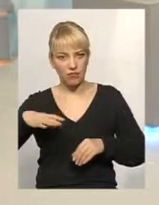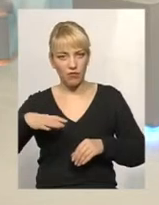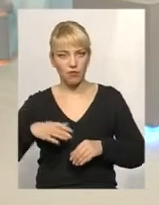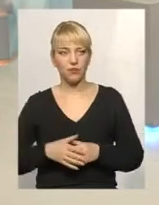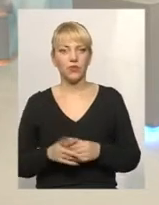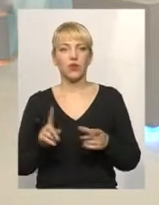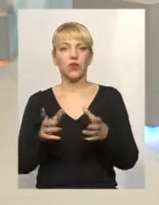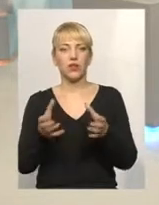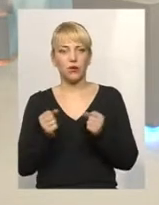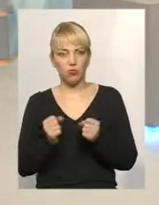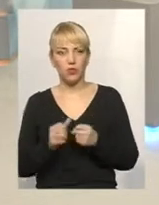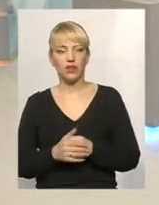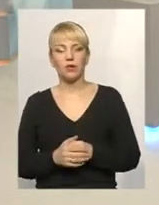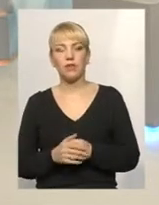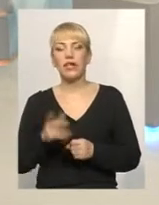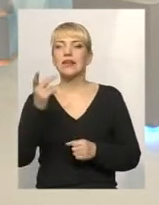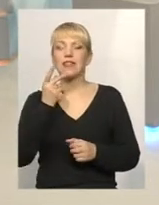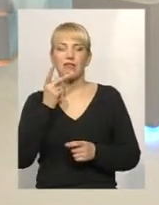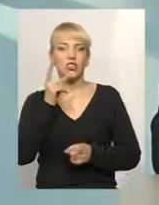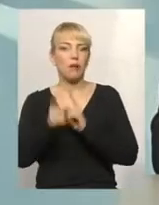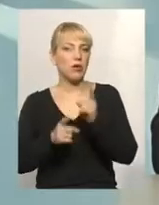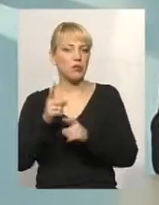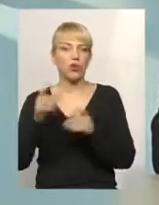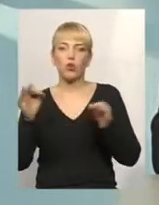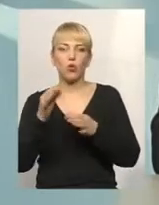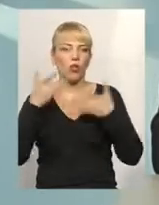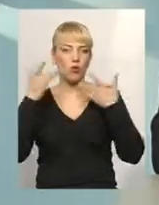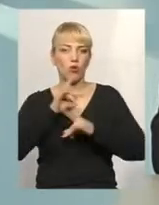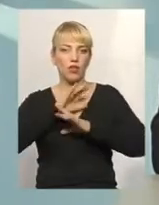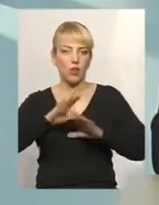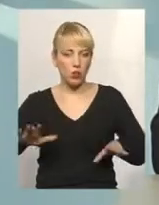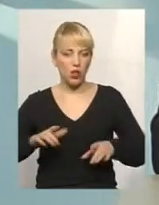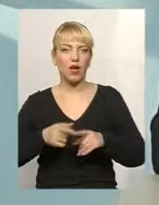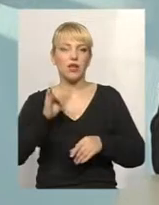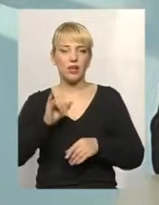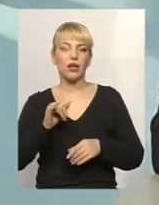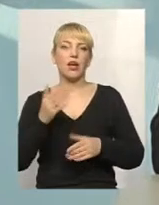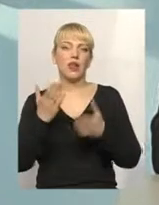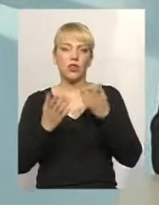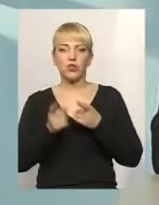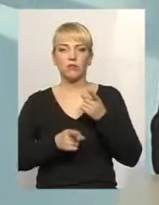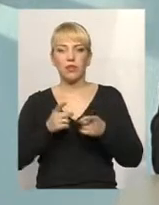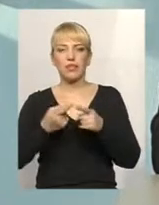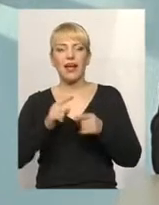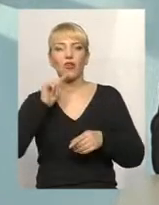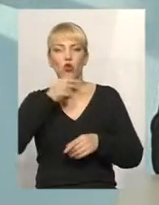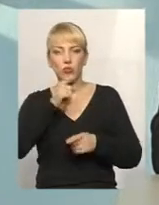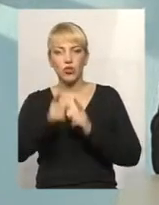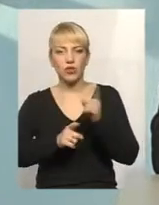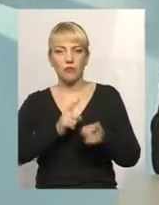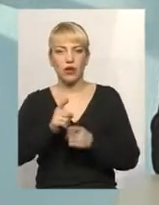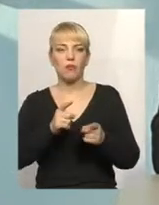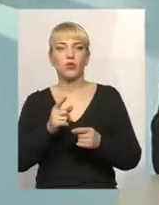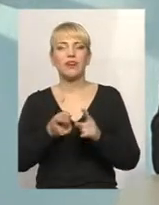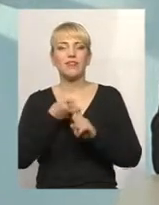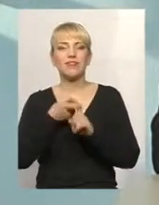отримати. Завжди перебудова, вона легко і не була. Завжди змінити, крім того, що це йде економічна перебудова, в зв